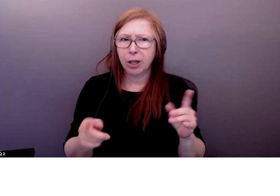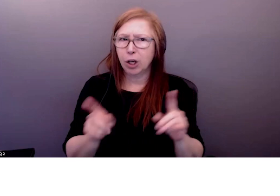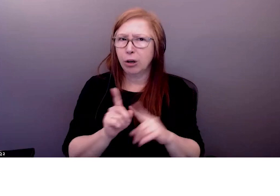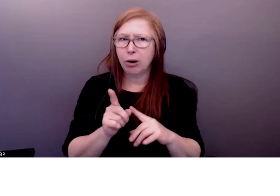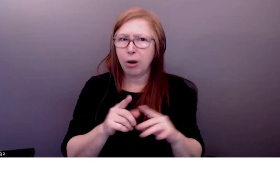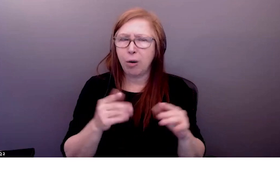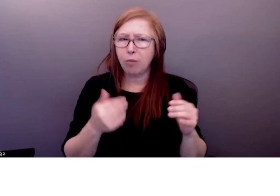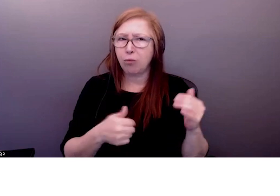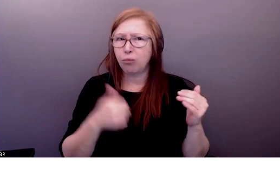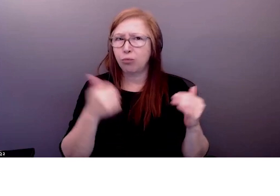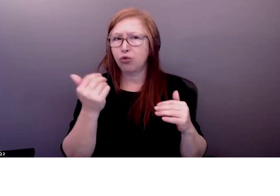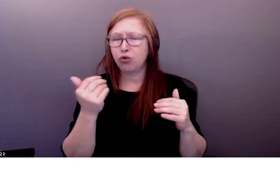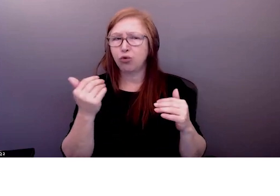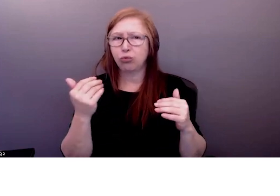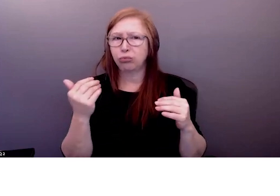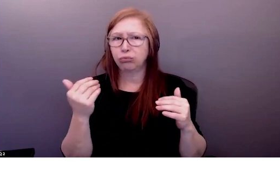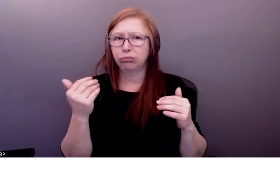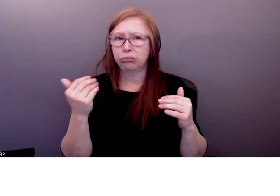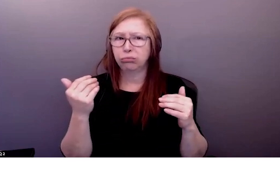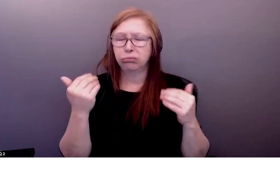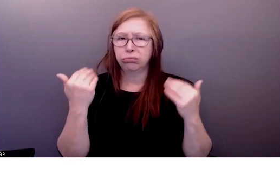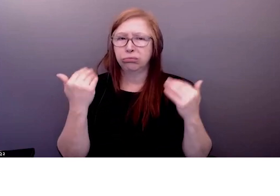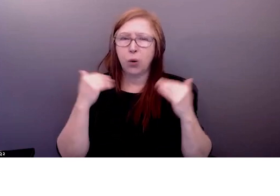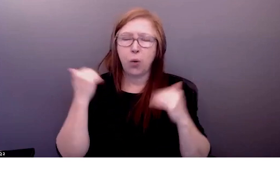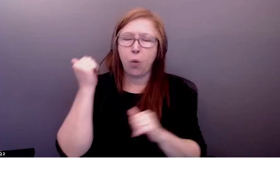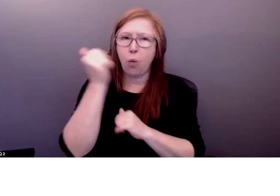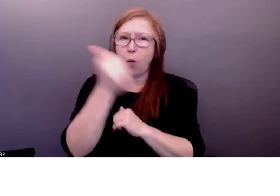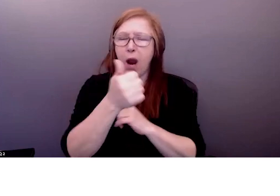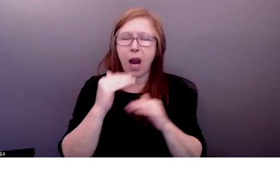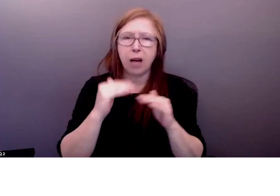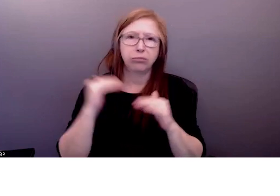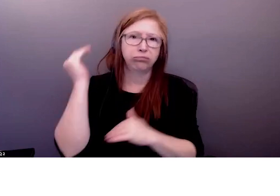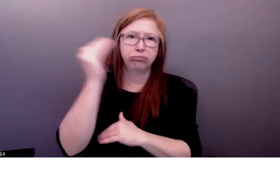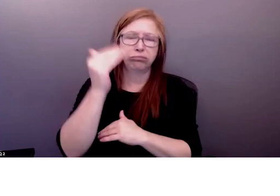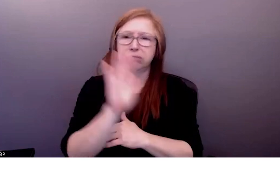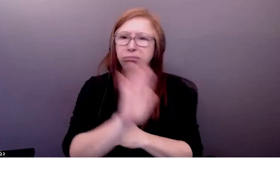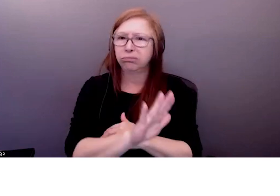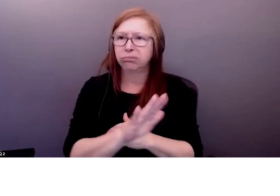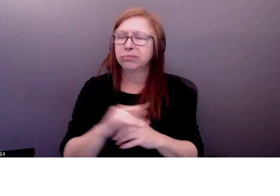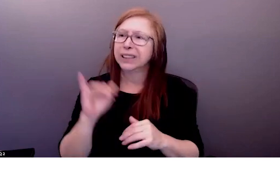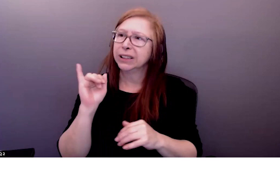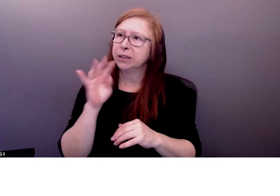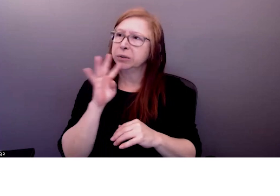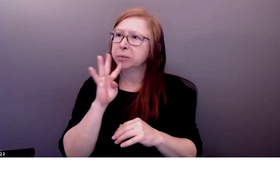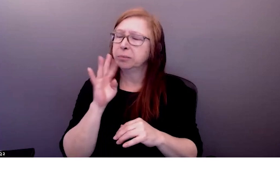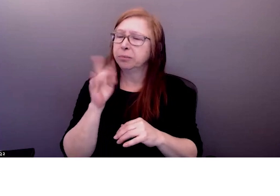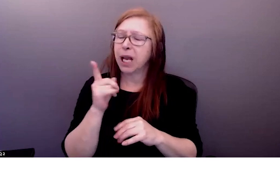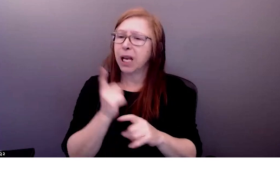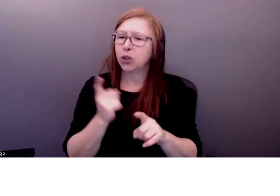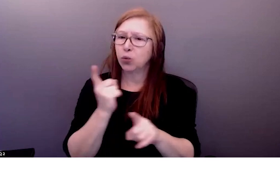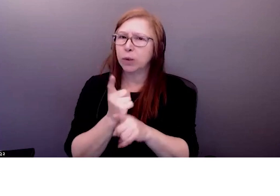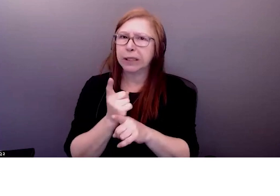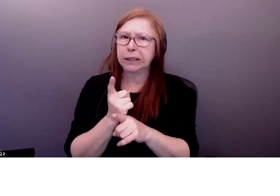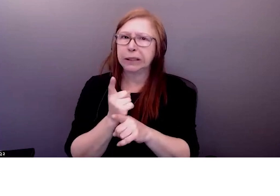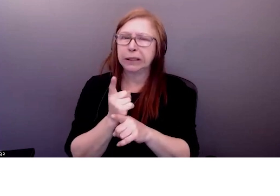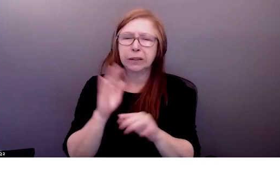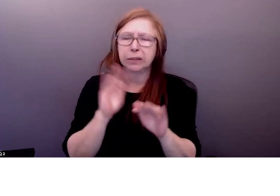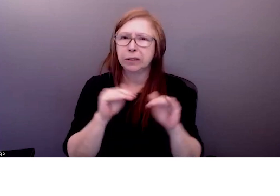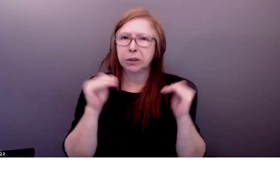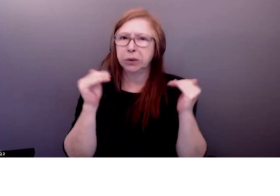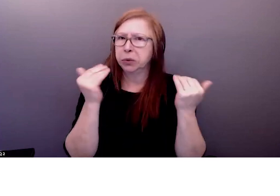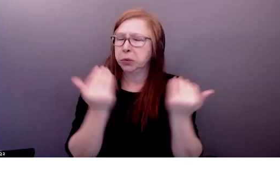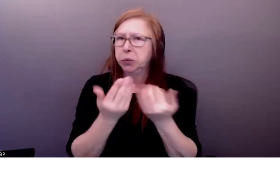ou les colonisateurs ou les six genres etc c'est pas une chose mauvaise